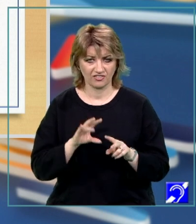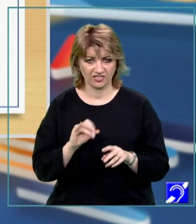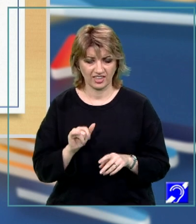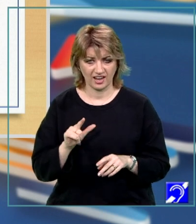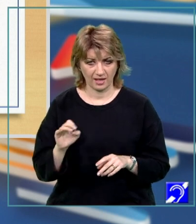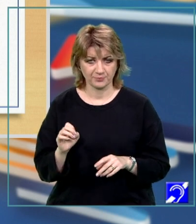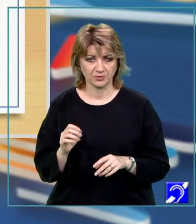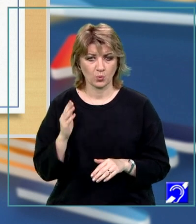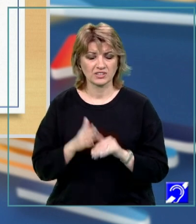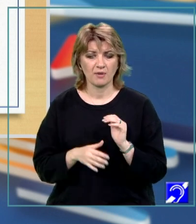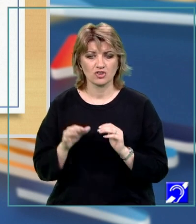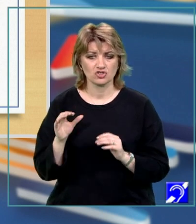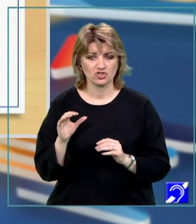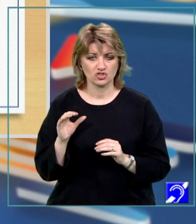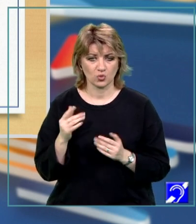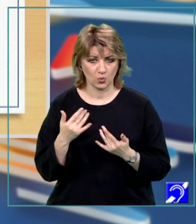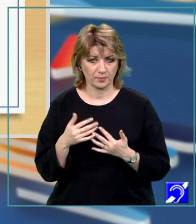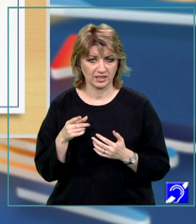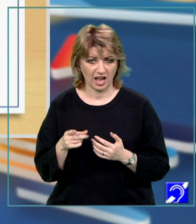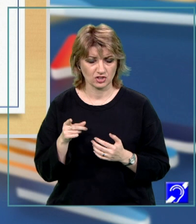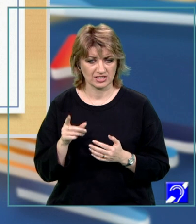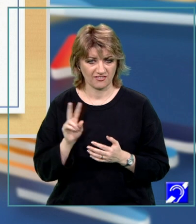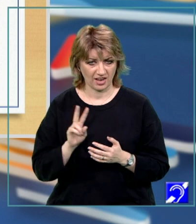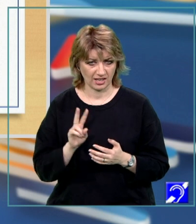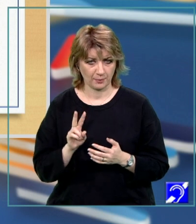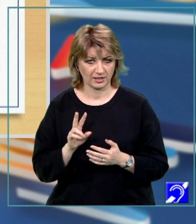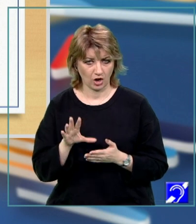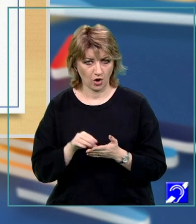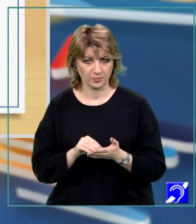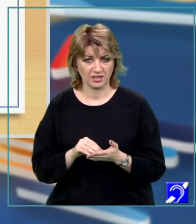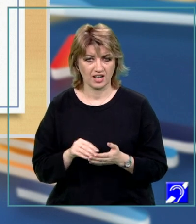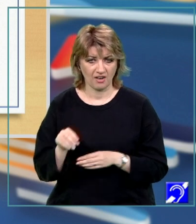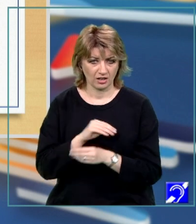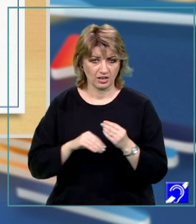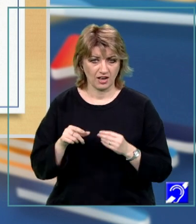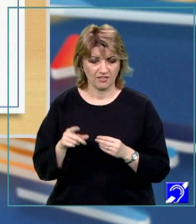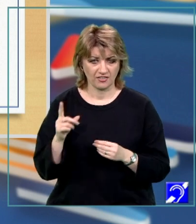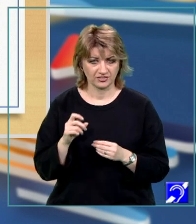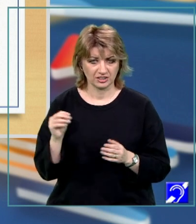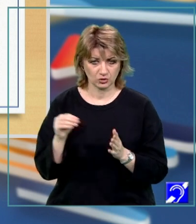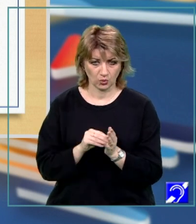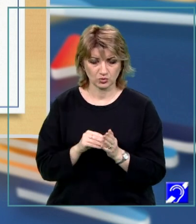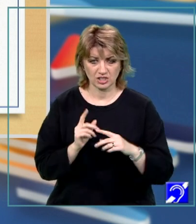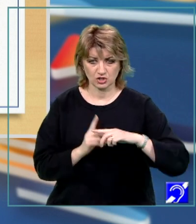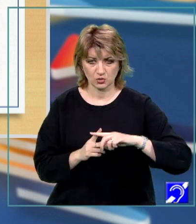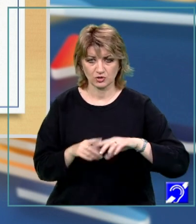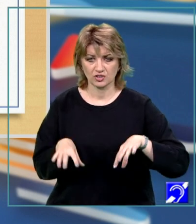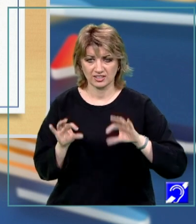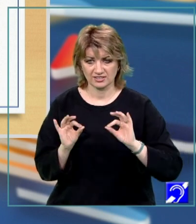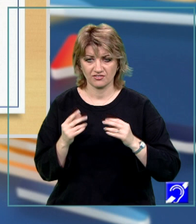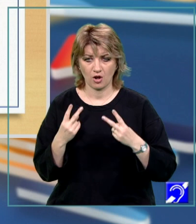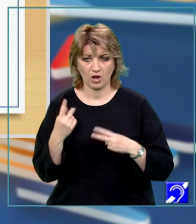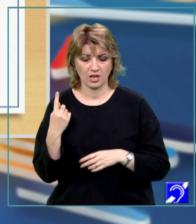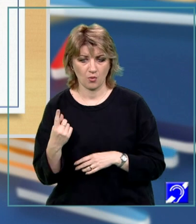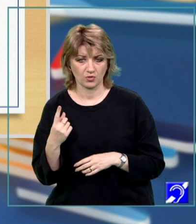dacă ultima cifră a acestei variabile copie este chiar egală cu I, atunci aceasta va fi introdusă în sumă și găsit ea valoarea 1.